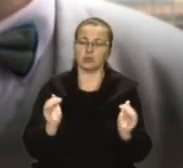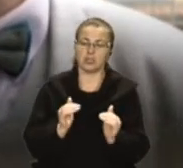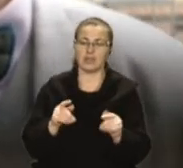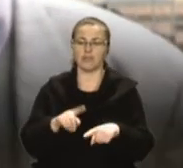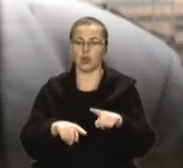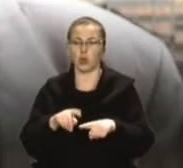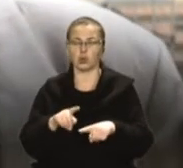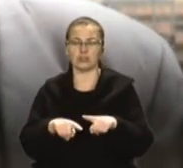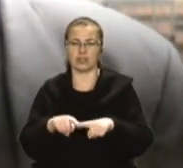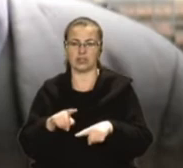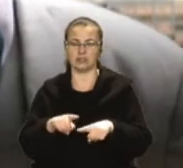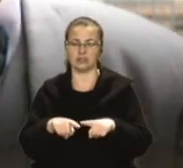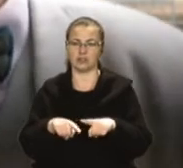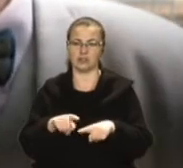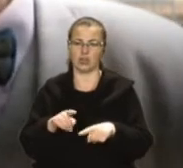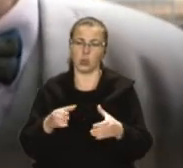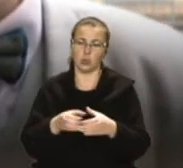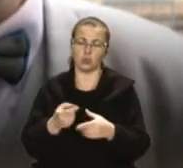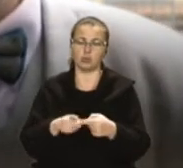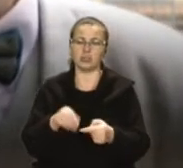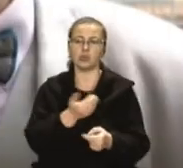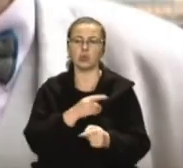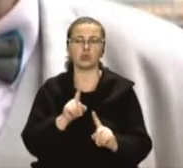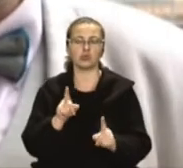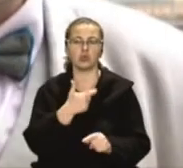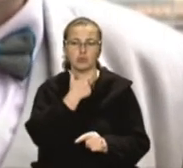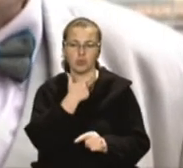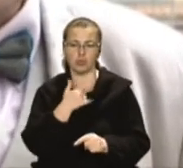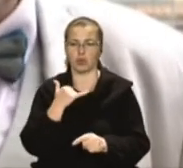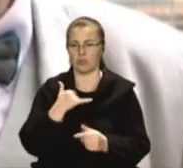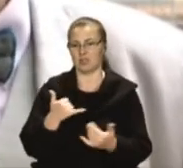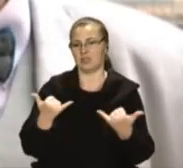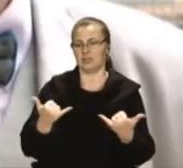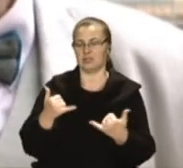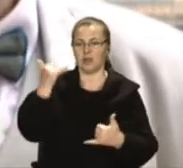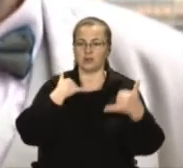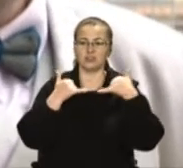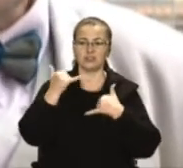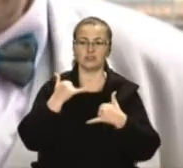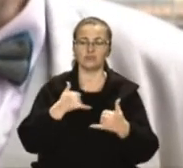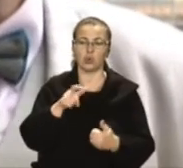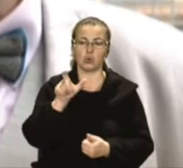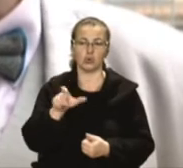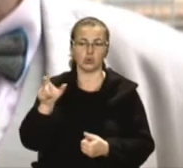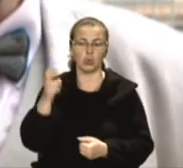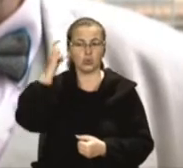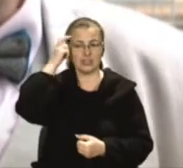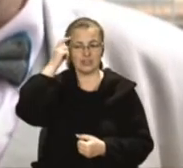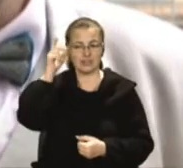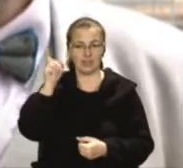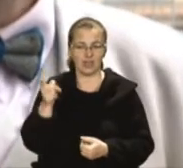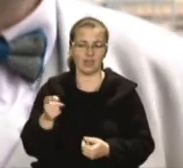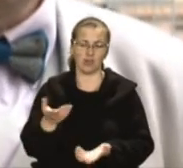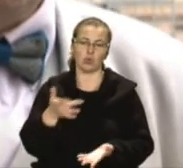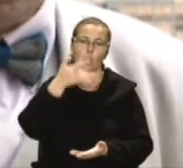групи, які хочуть щось побачити. В мене вже і зараз дзвонять люди з Києва. От все-таки